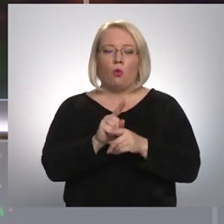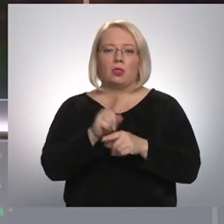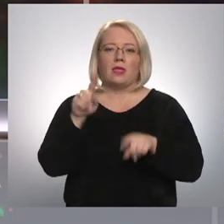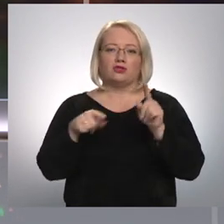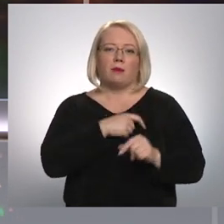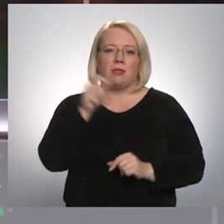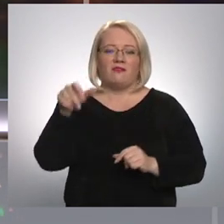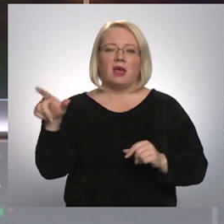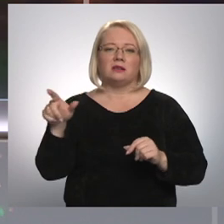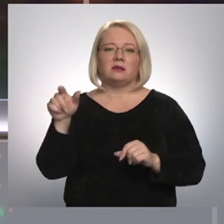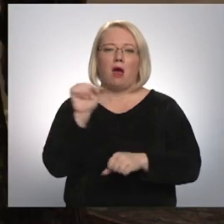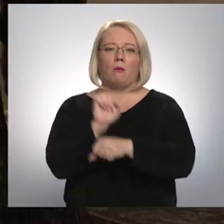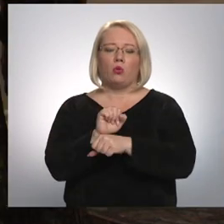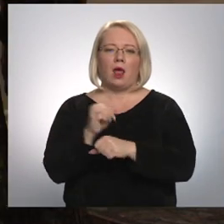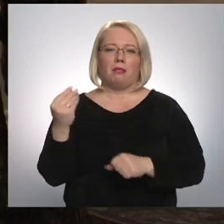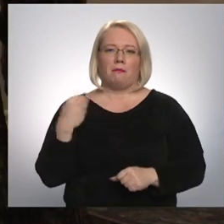Turpinam atdara līdzīte.